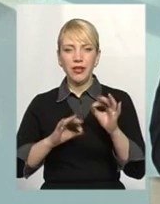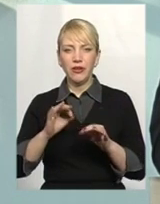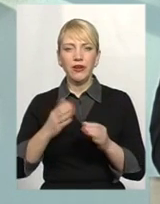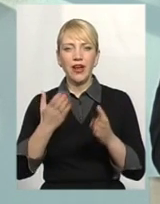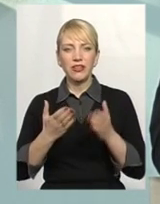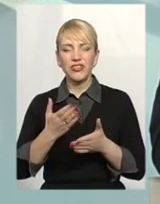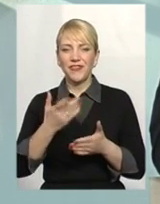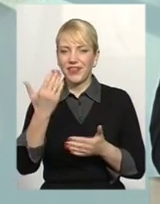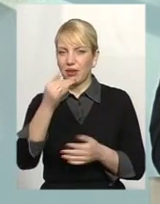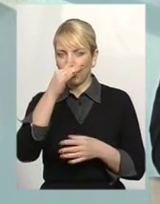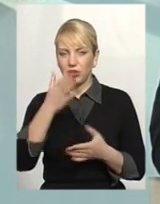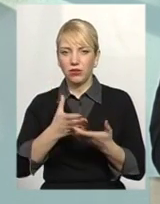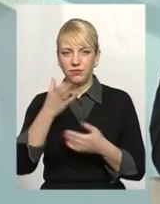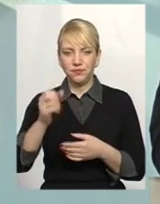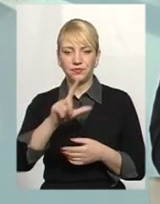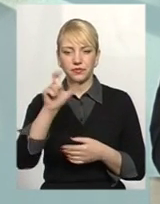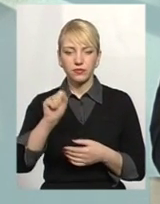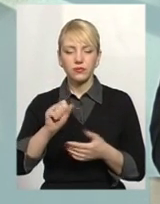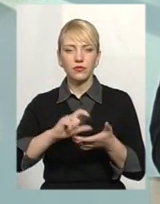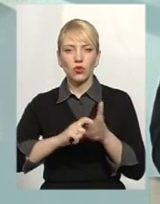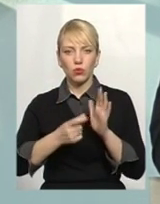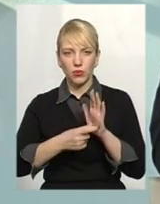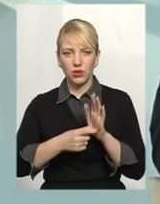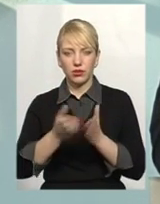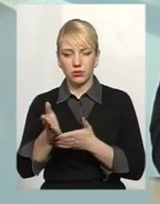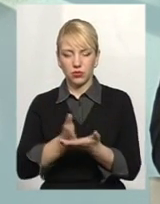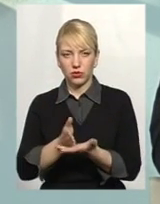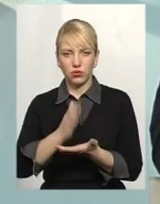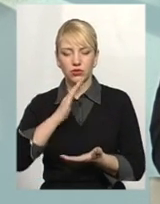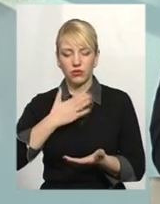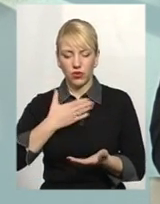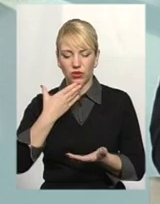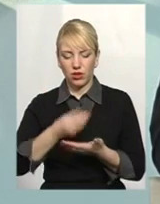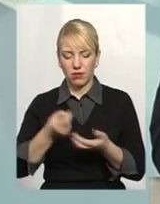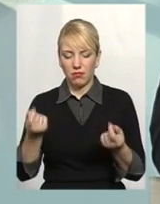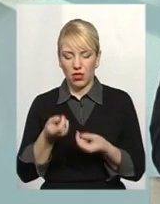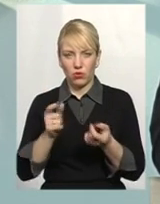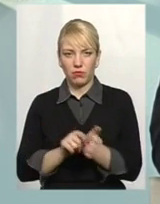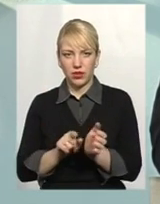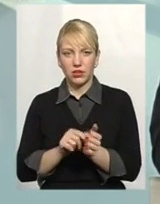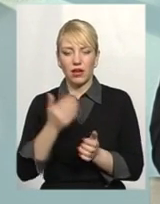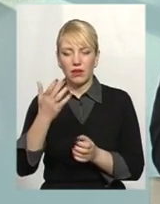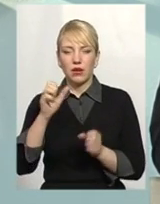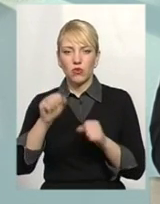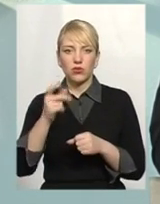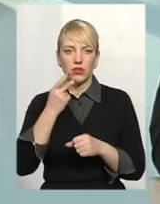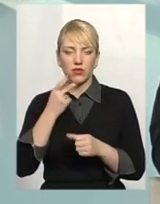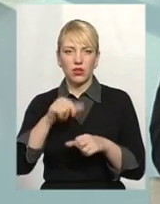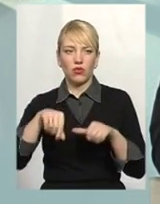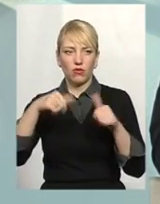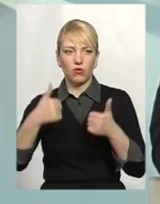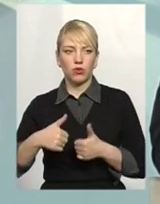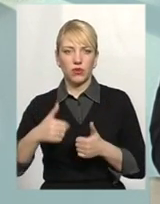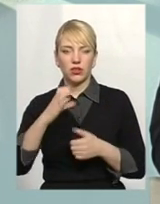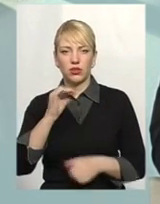ви не можете сплачувати за комунальні послуги своєї малої пенсії, ви можете завжди оформити субсидію.